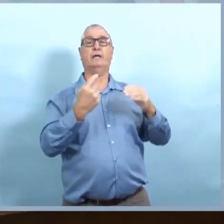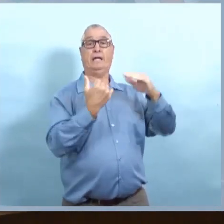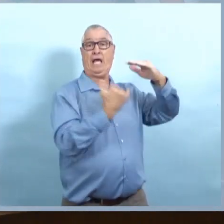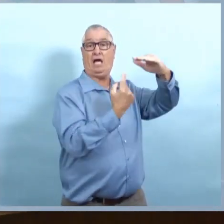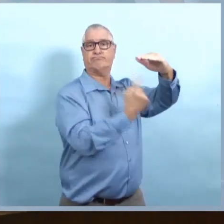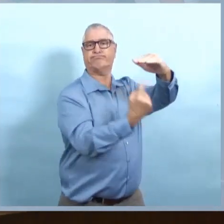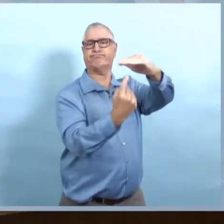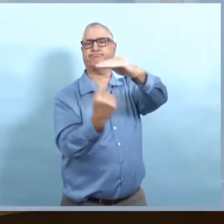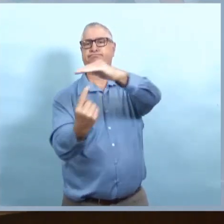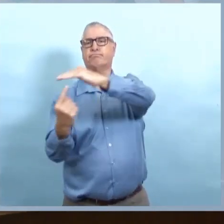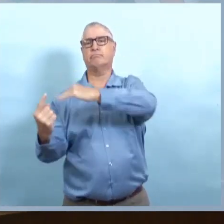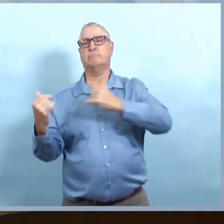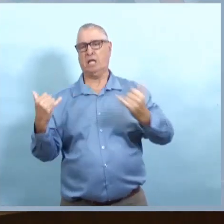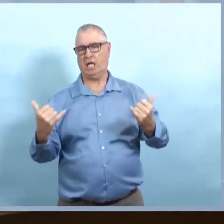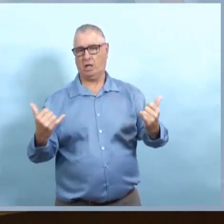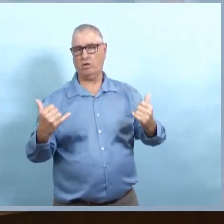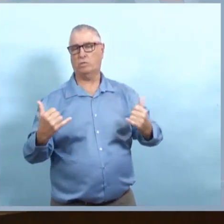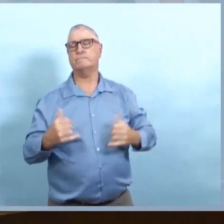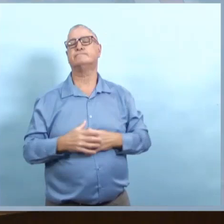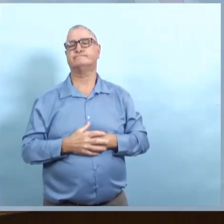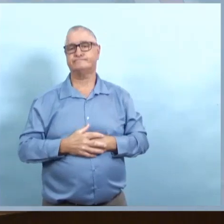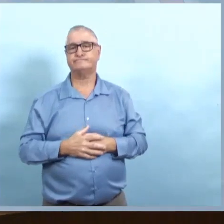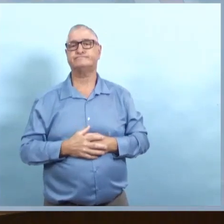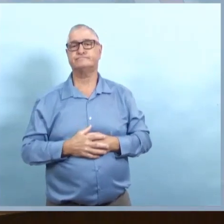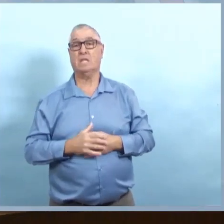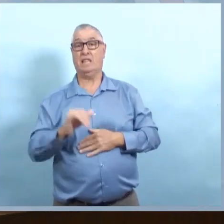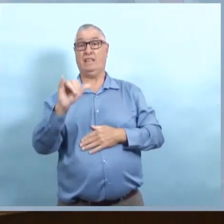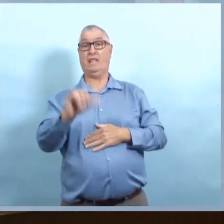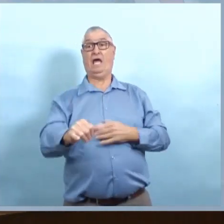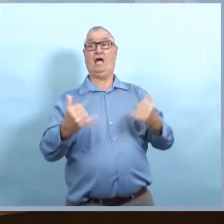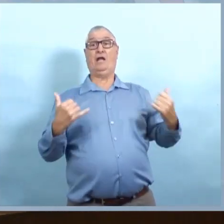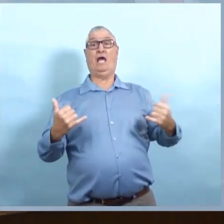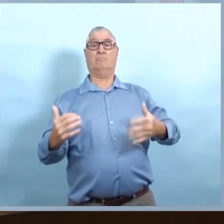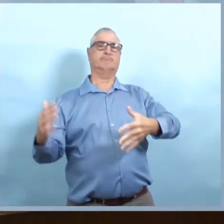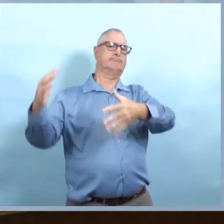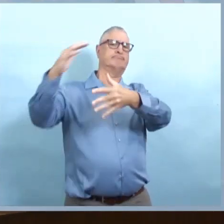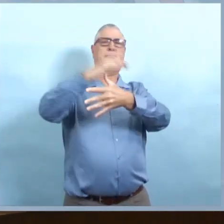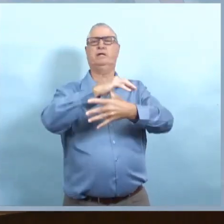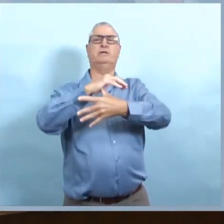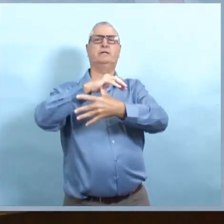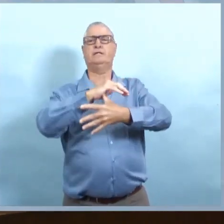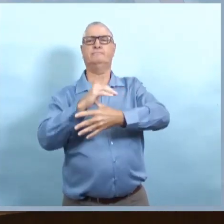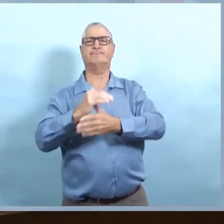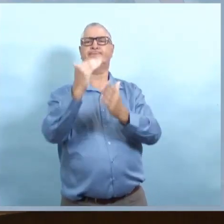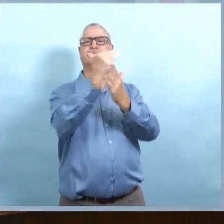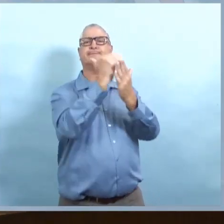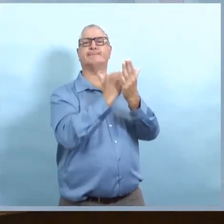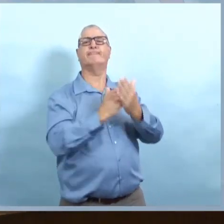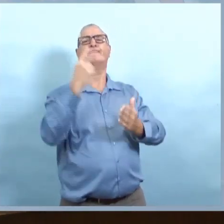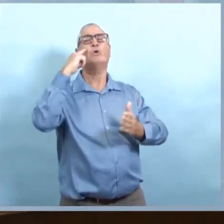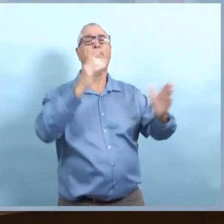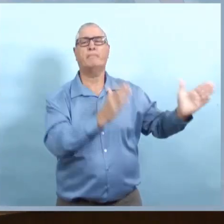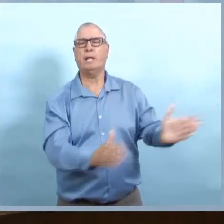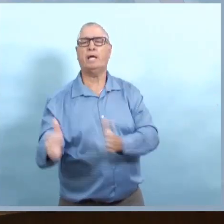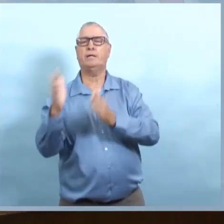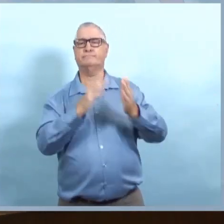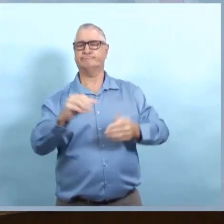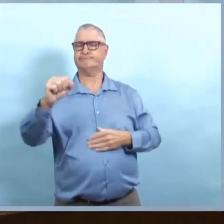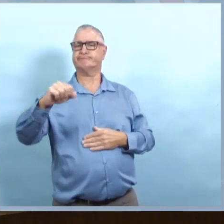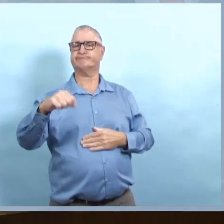ce qui est fait, c'est ce qui a été fait la semaine dernière lorsqu'on a reçu les résultats positifs. Donc, c'est l'isolement, la recherche des contacts